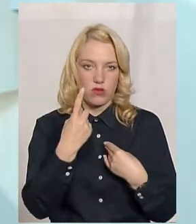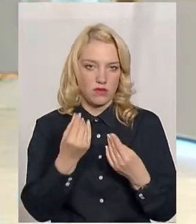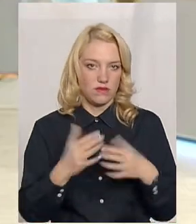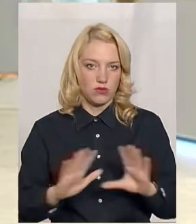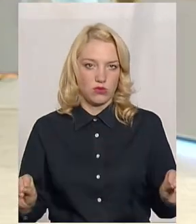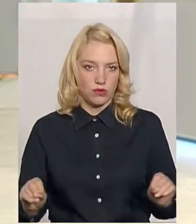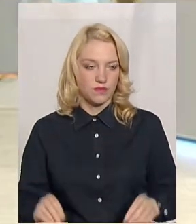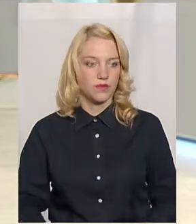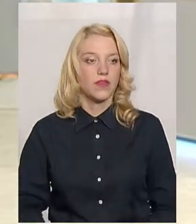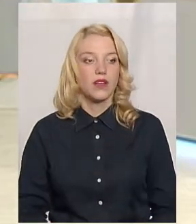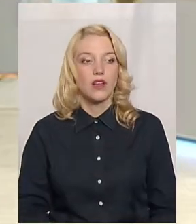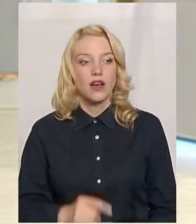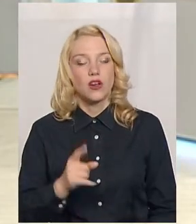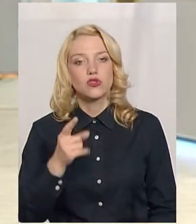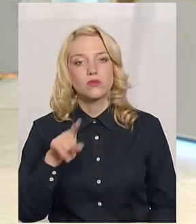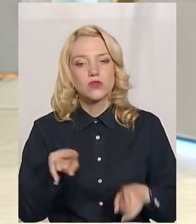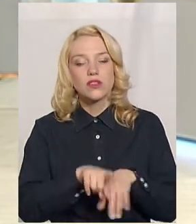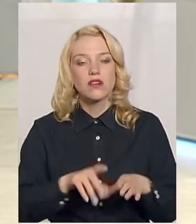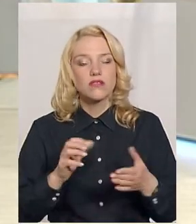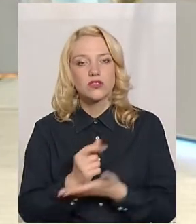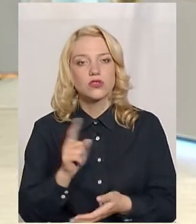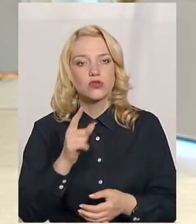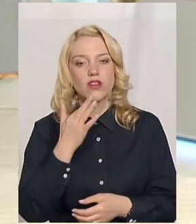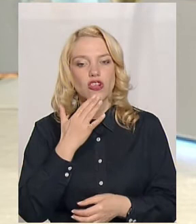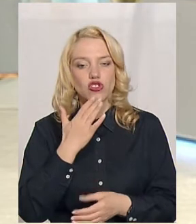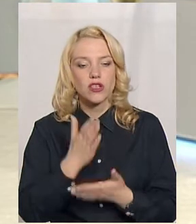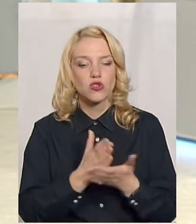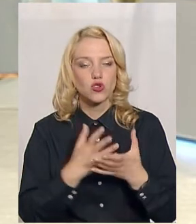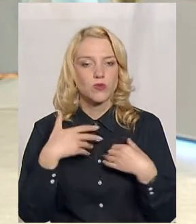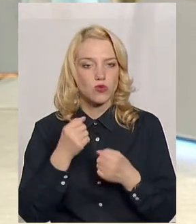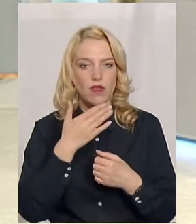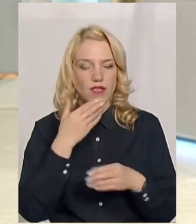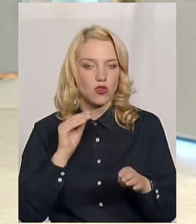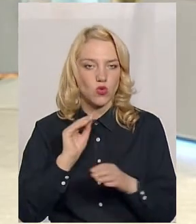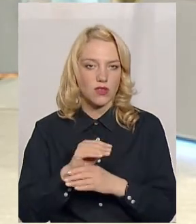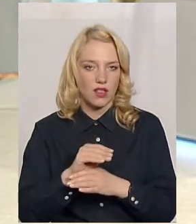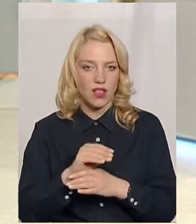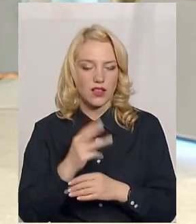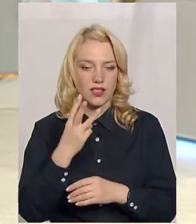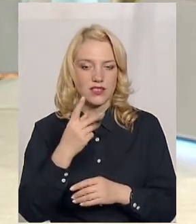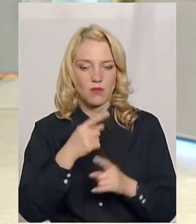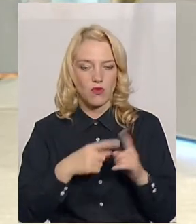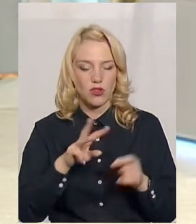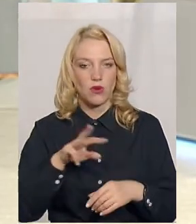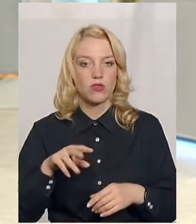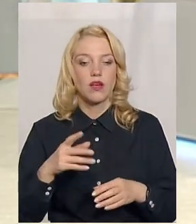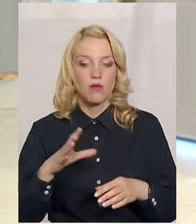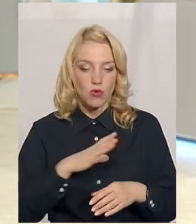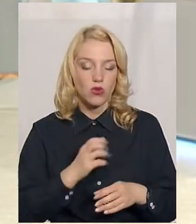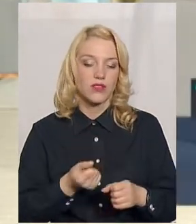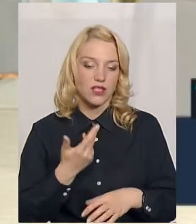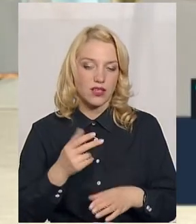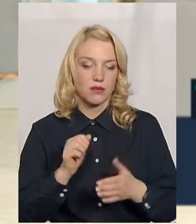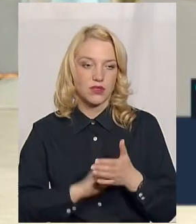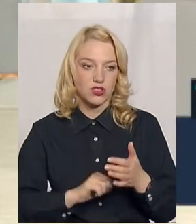вийшло, що Національна служба здоров'я не додала 3,5 мільйони? Було декілька причин. Перша з них така.